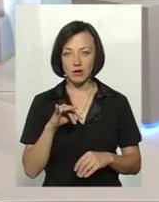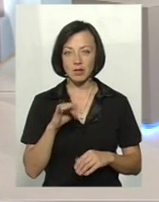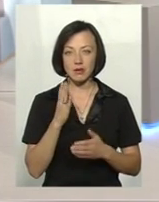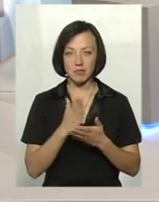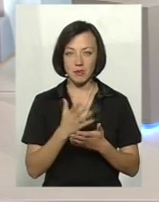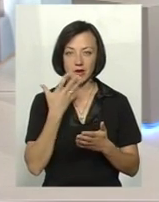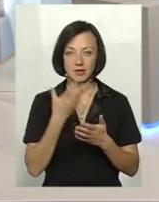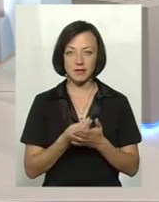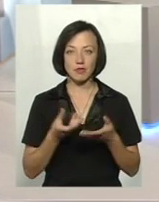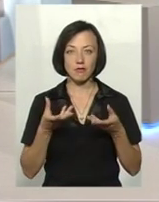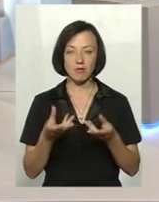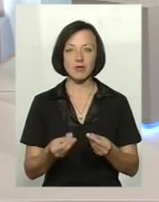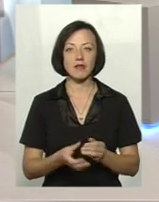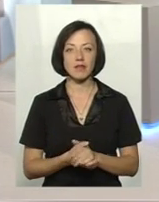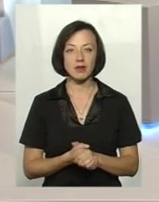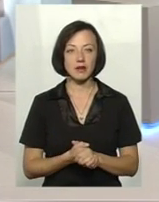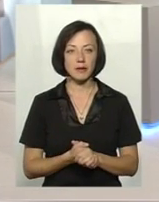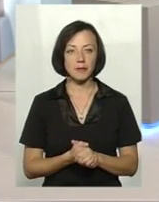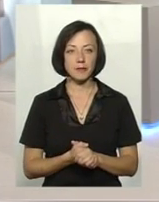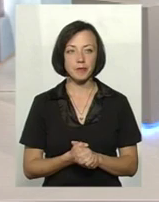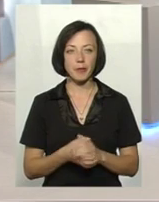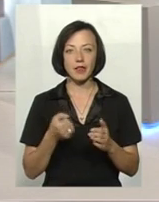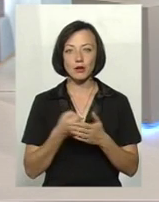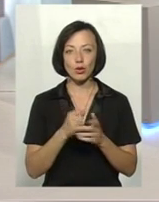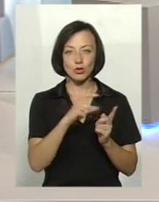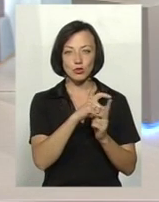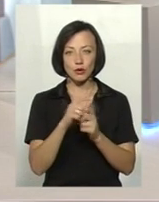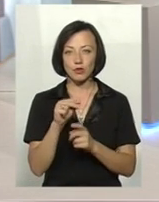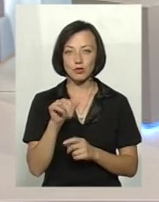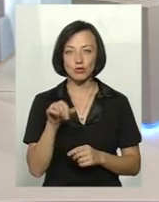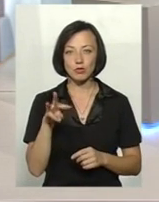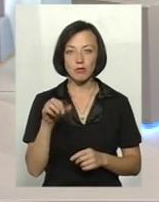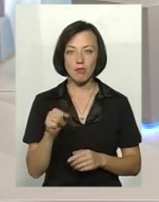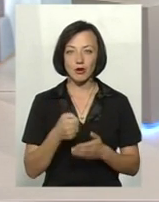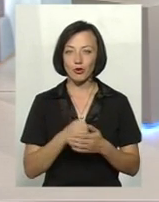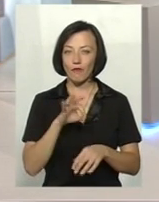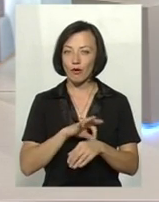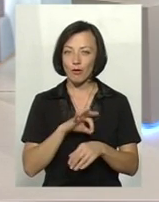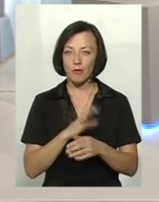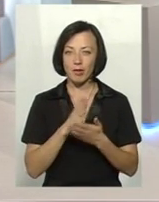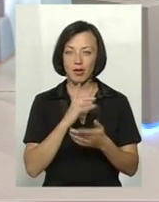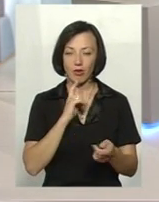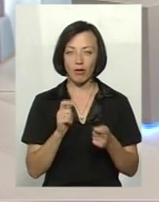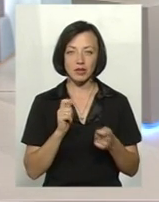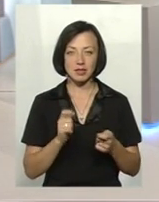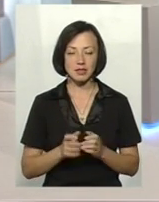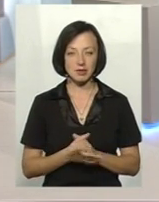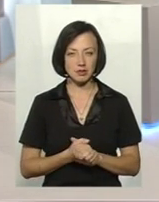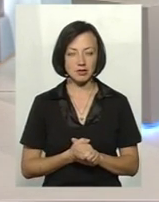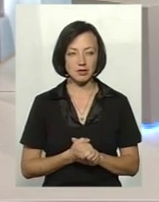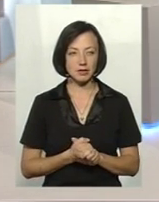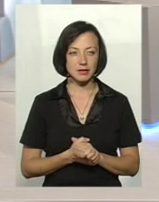відбиток, і до слова «чума» і взагалом як до хвороби вже є такий негативний,